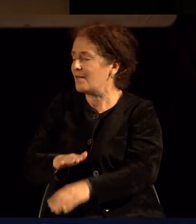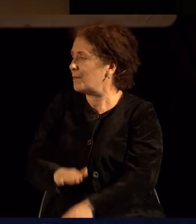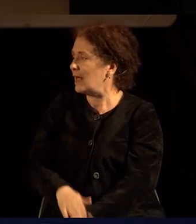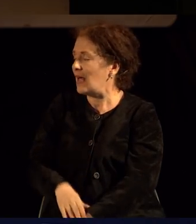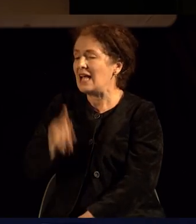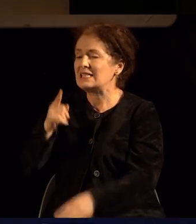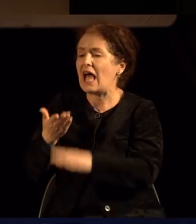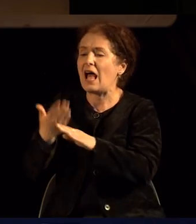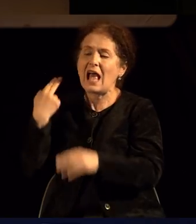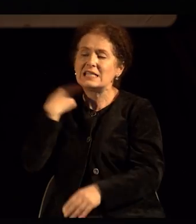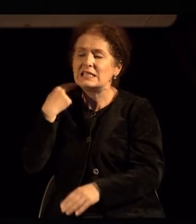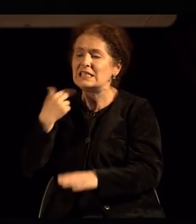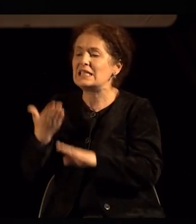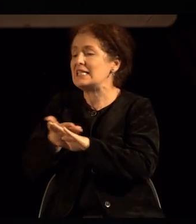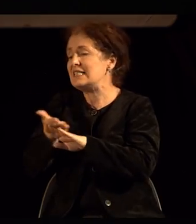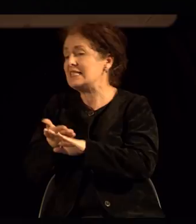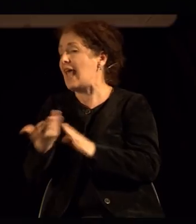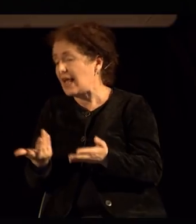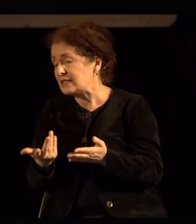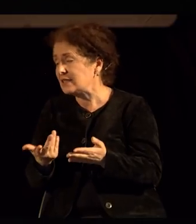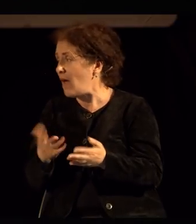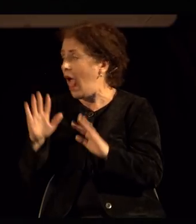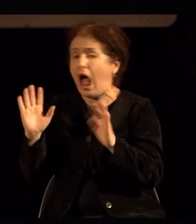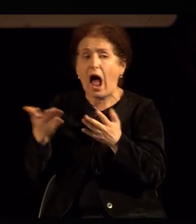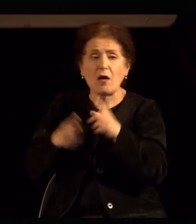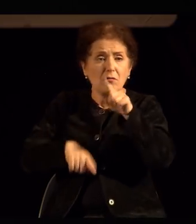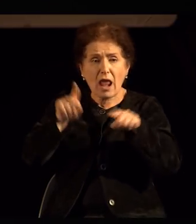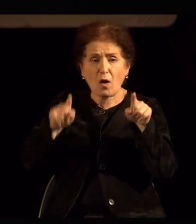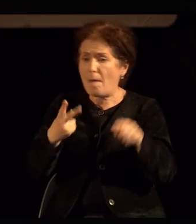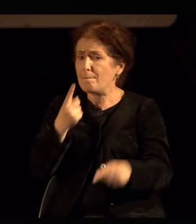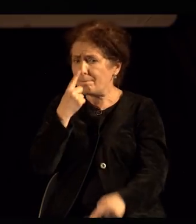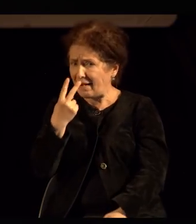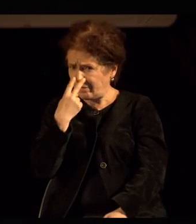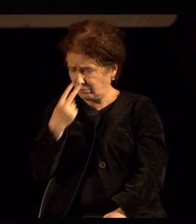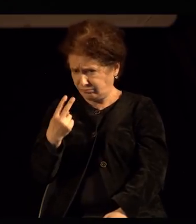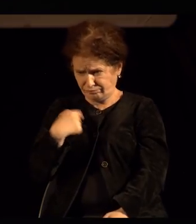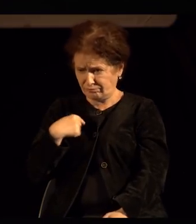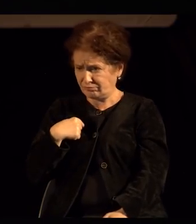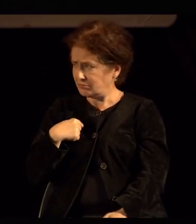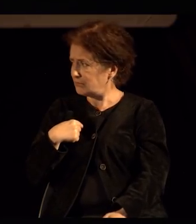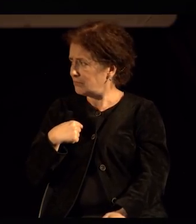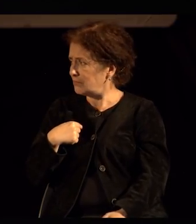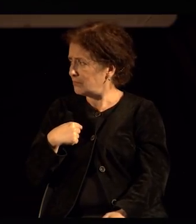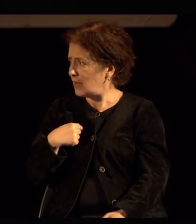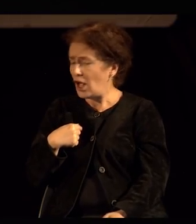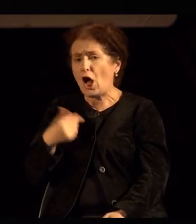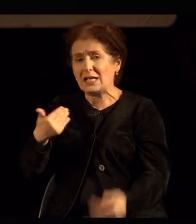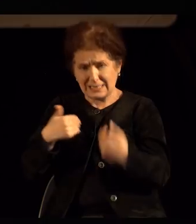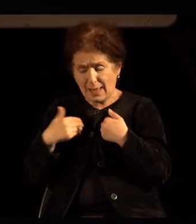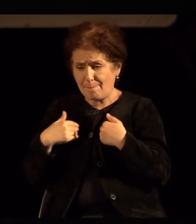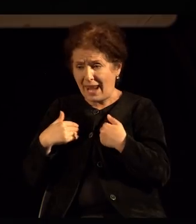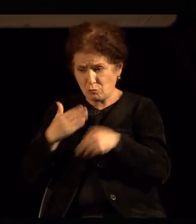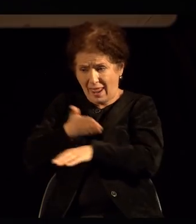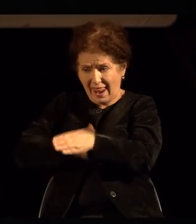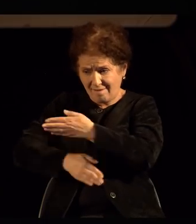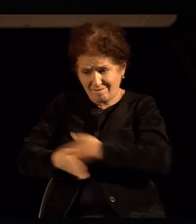на сексот. И доколку на некој на прв поглед му се чини дека тоа за мен е